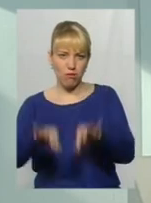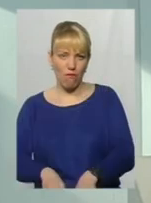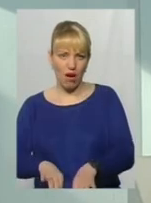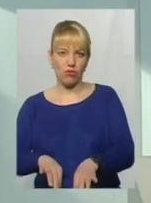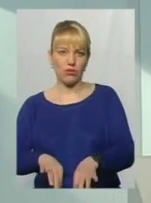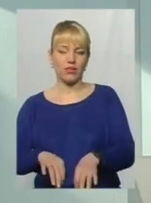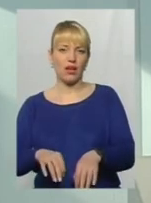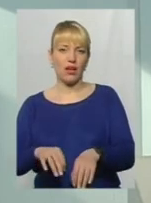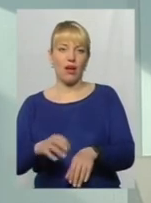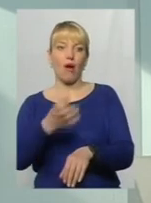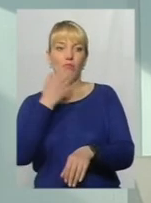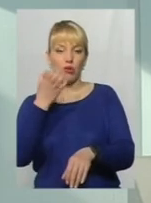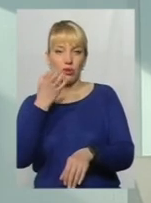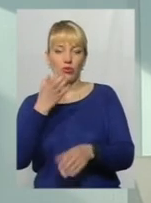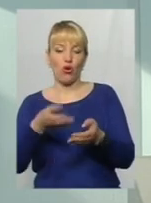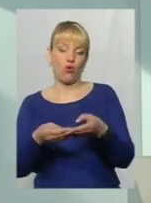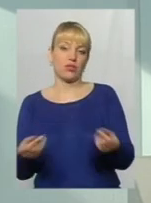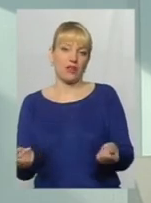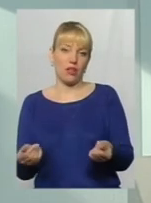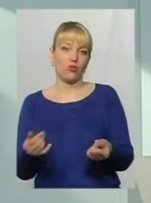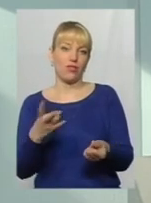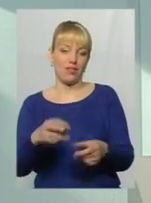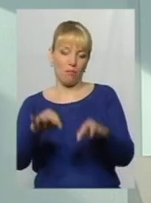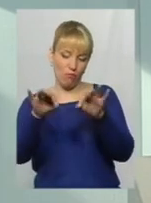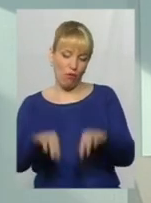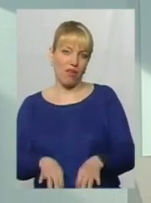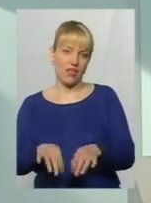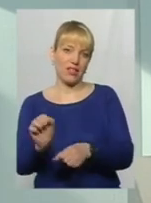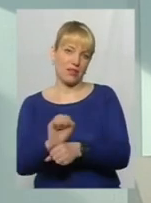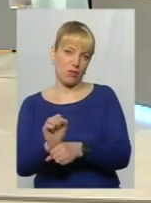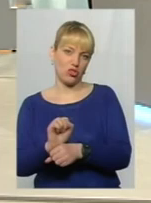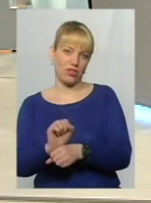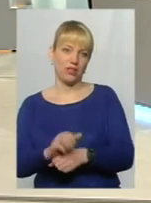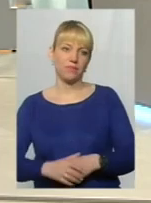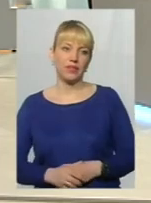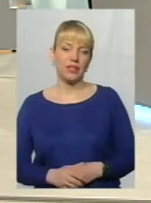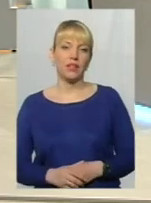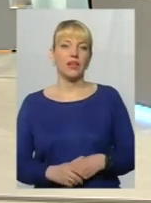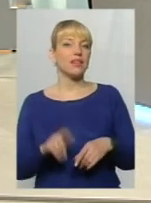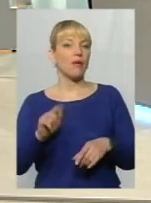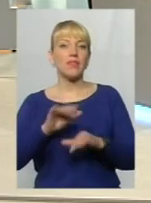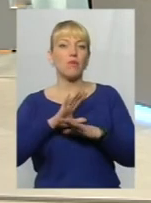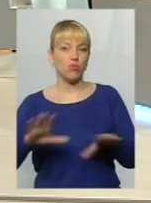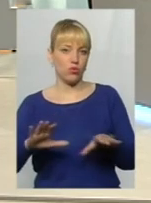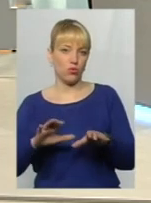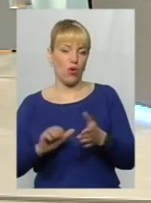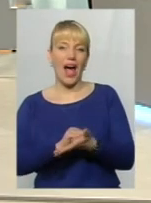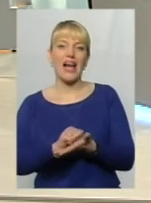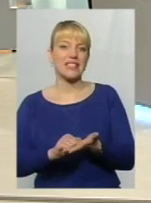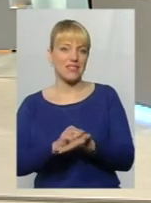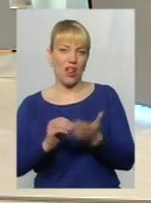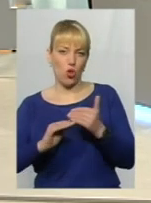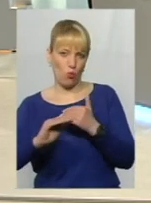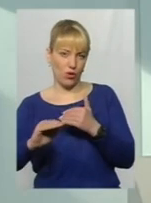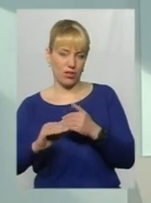потеплішало, воно розтануло і провалилася машина. Тобто там не було асфальтового покриття.